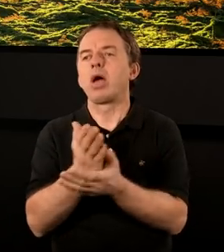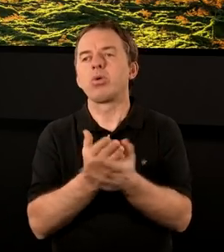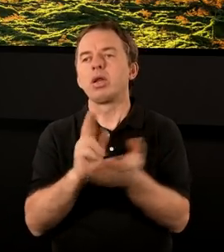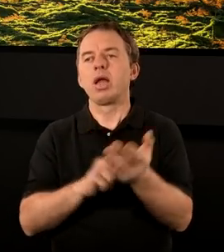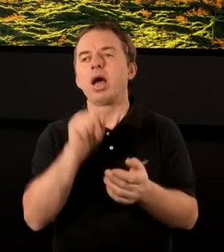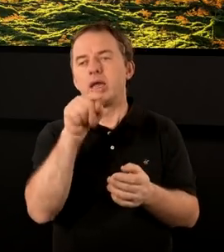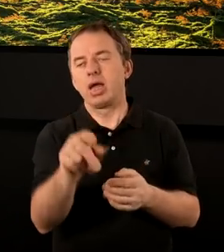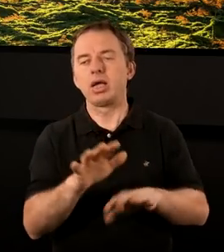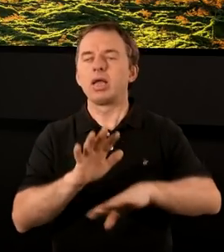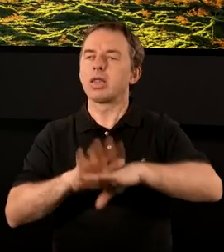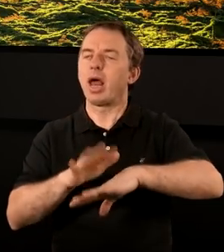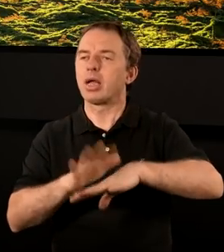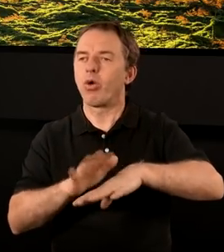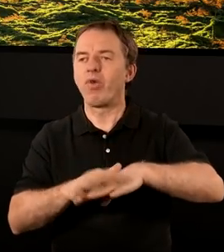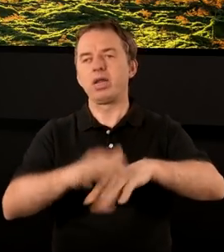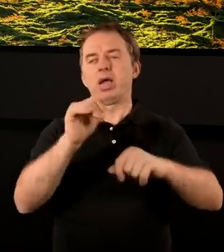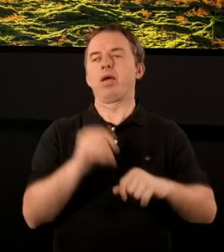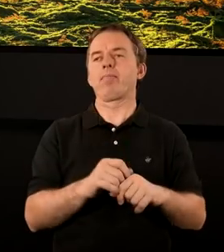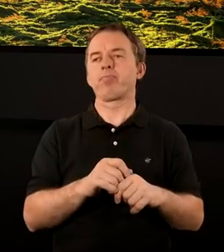zasłużyliśmy sobie na takie traktowania.